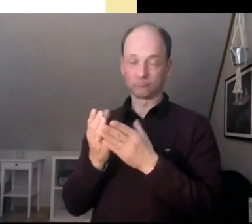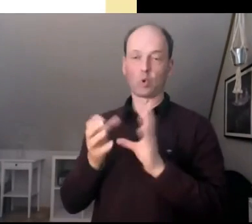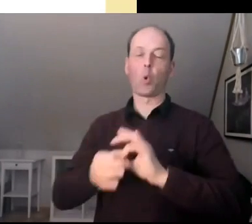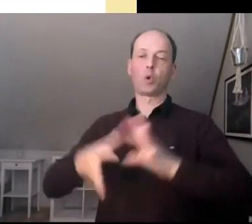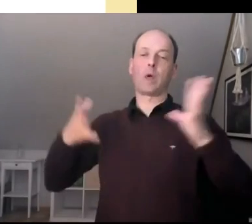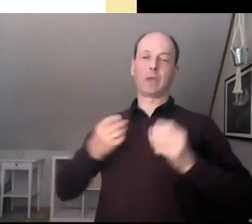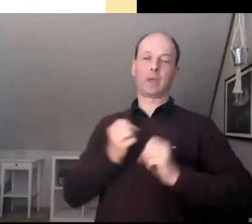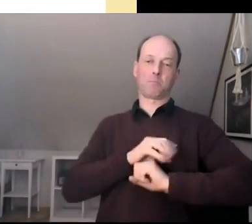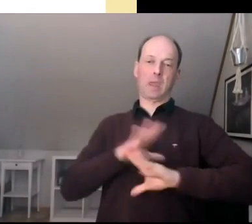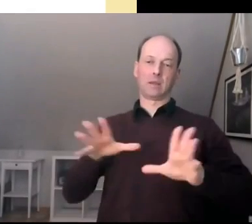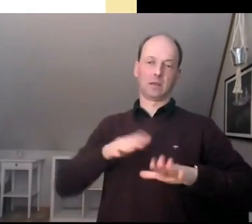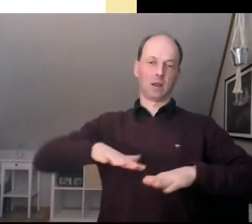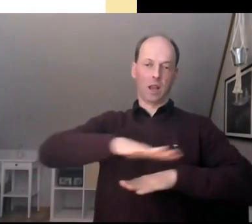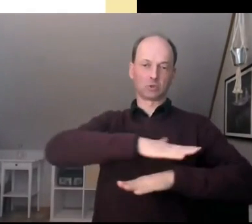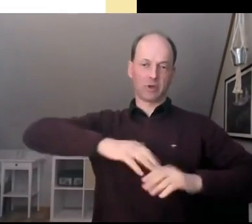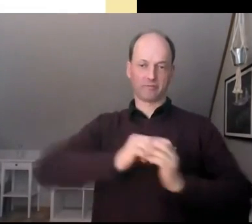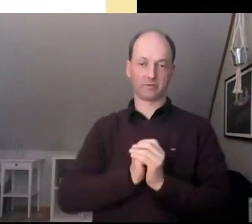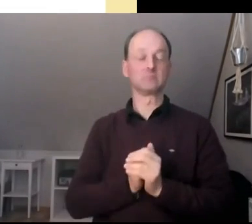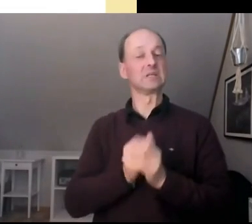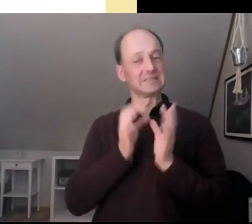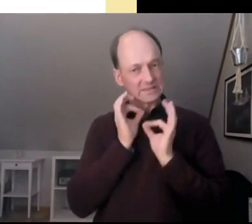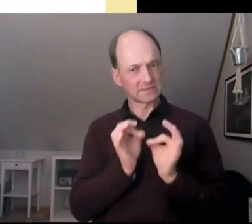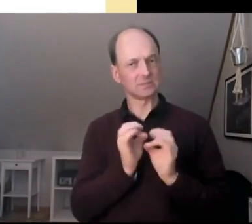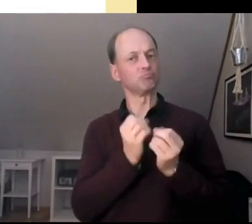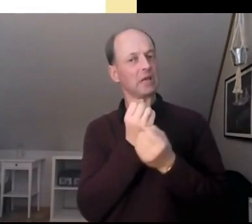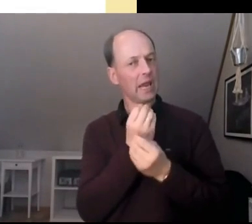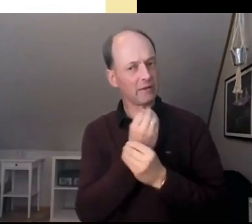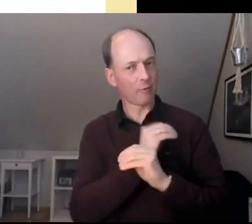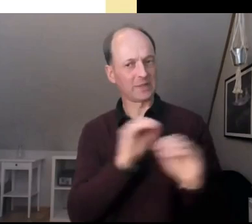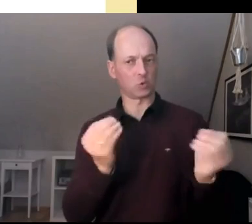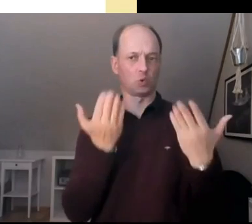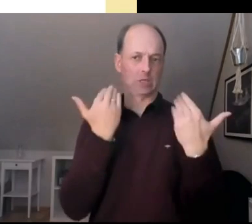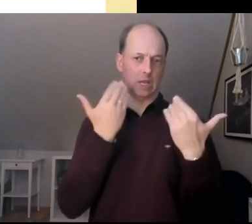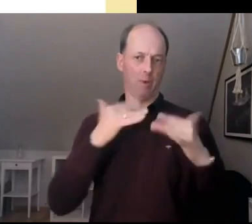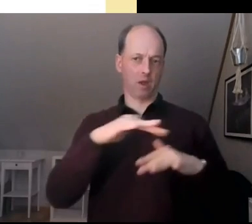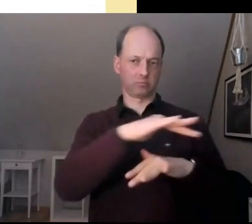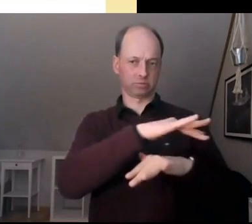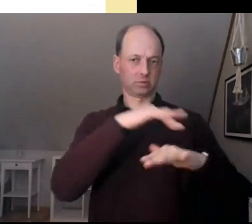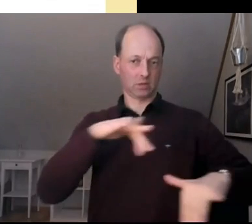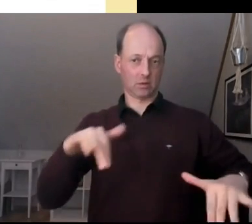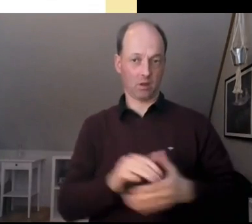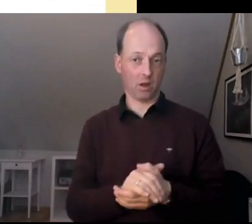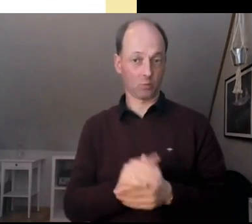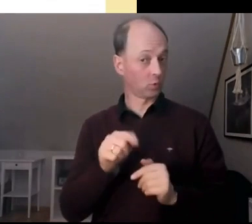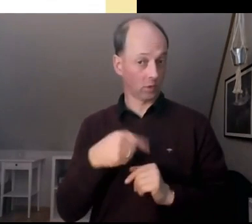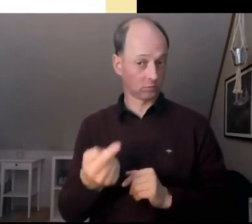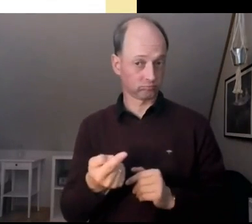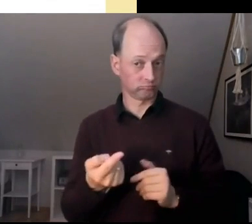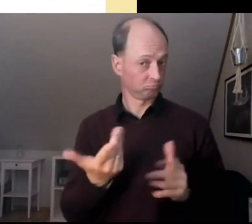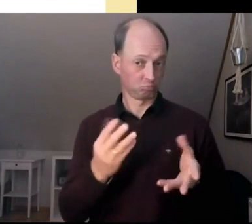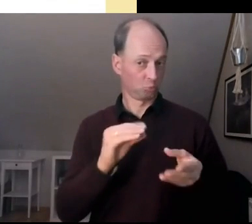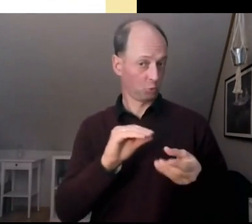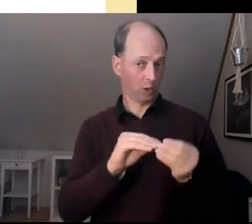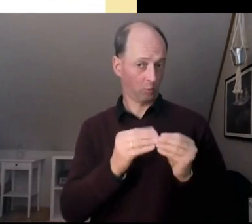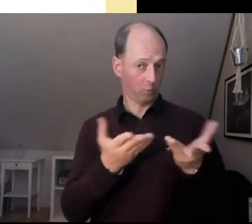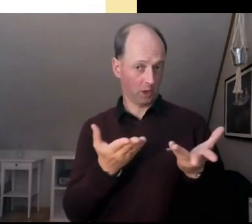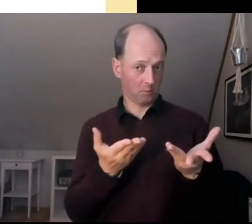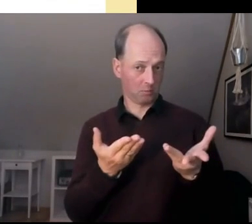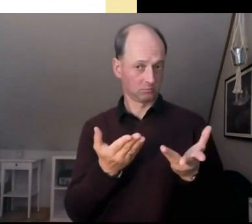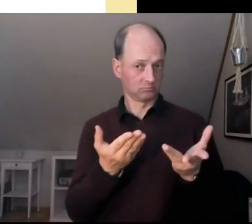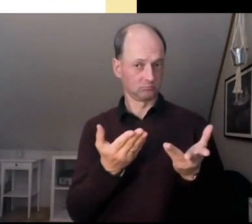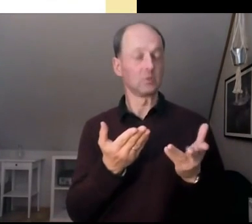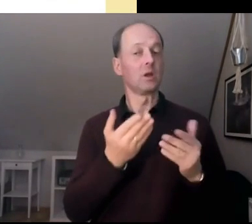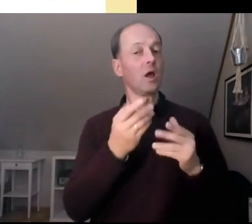und Informationsklima im ganzen Land haben, dann denke ich, ist das irgendwann gar nicht mehr so ein Problem, dass dann sind